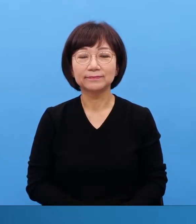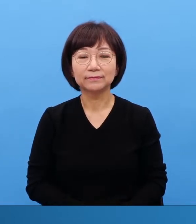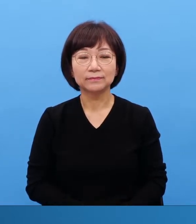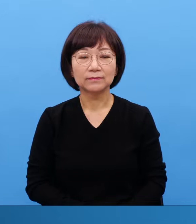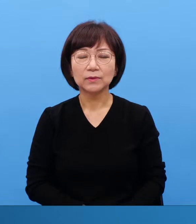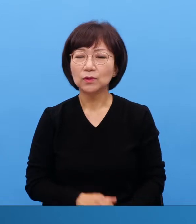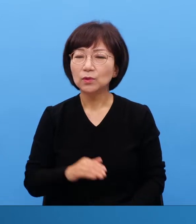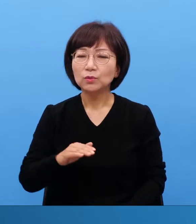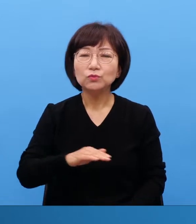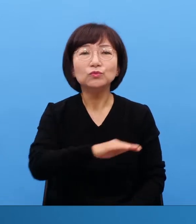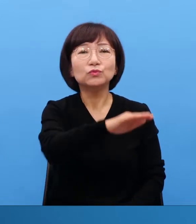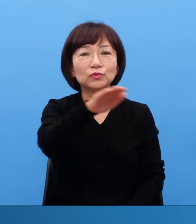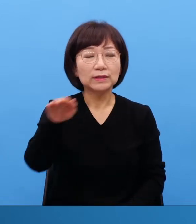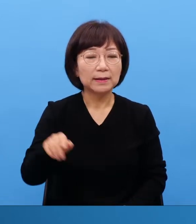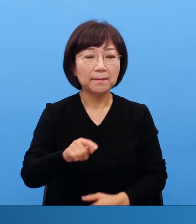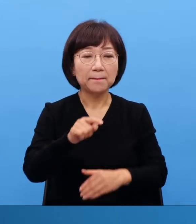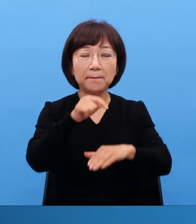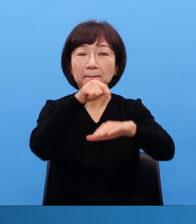하는게 중요합니다